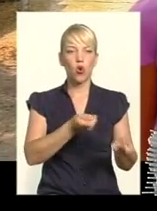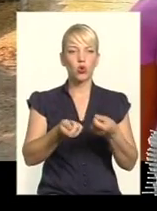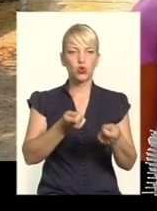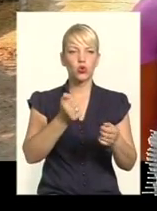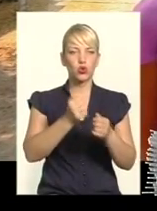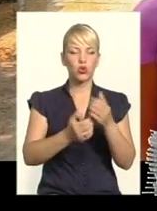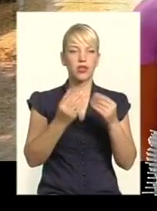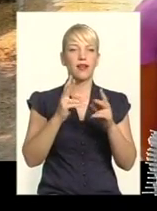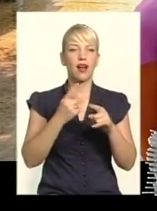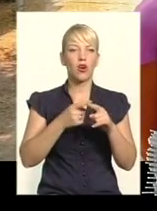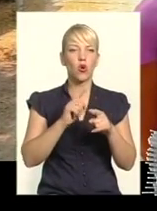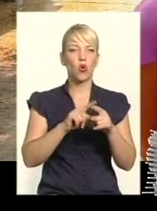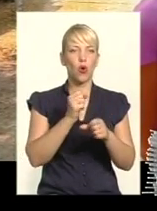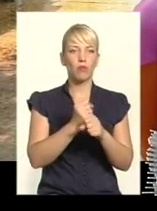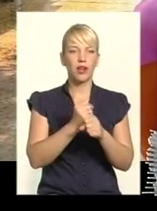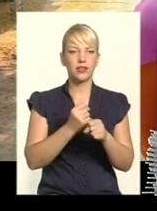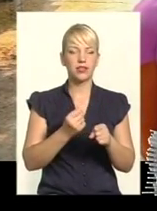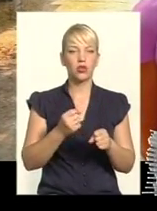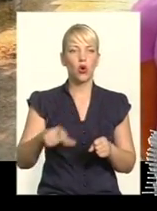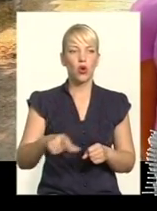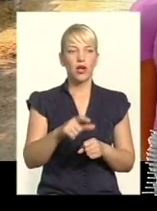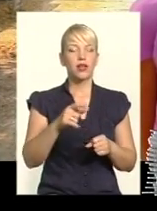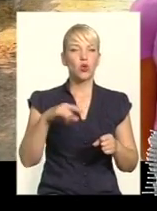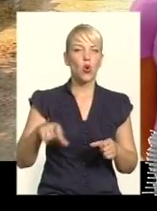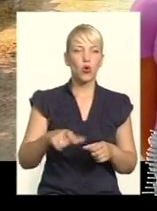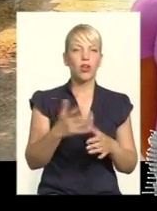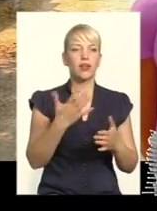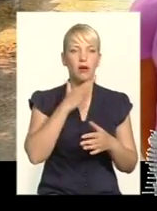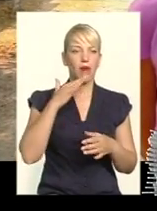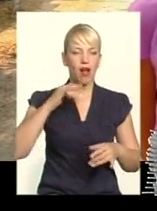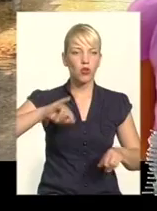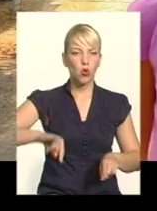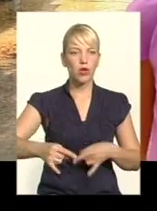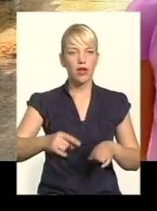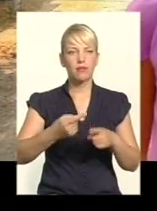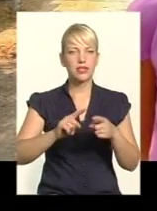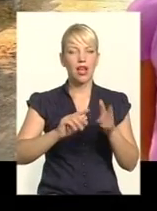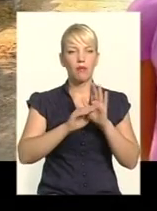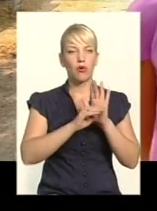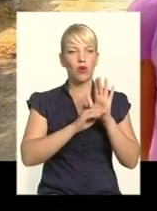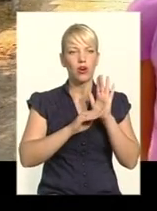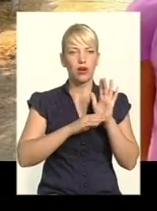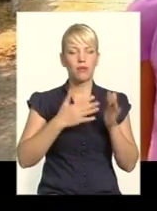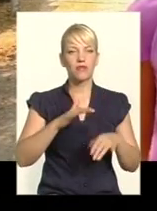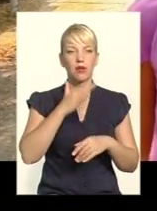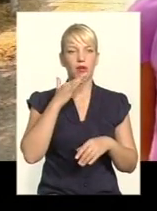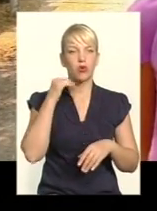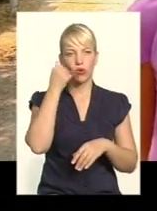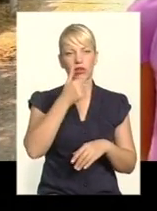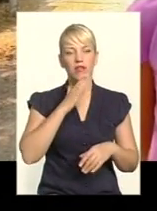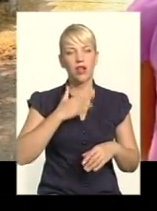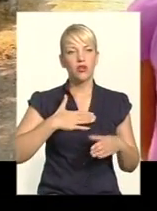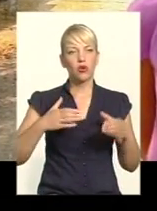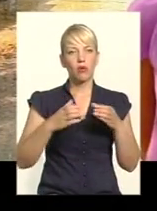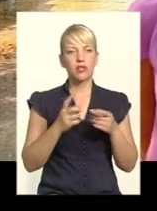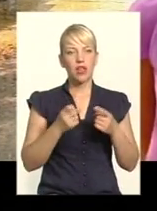роблять ці дороги, на яких дуже багато ям. Ця програма вже не перший рік. Наша команда за конкретні справи на чолі